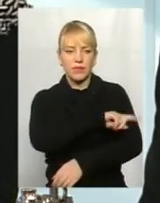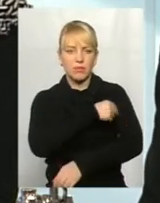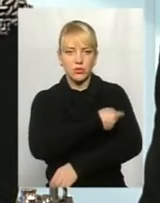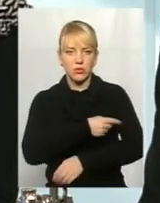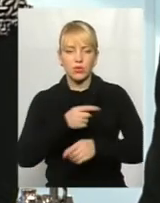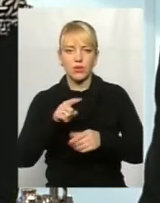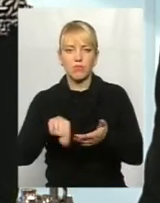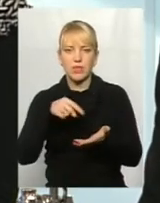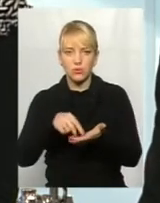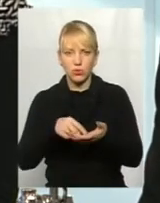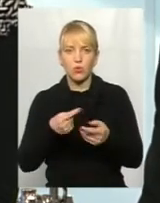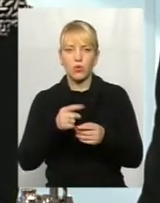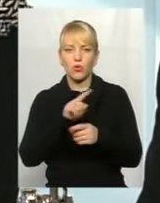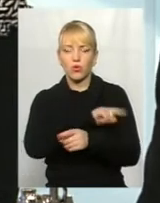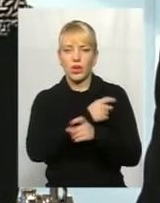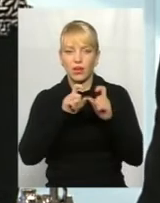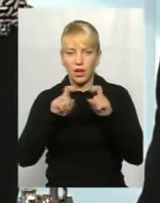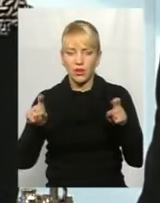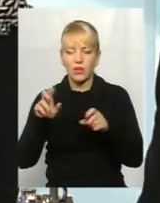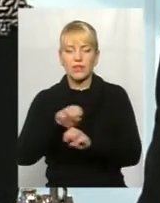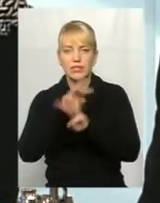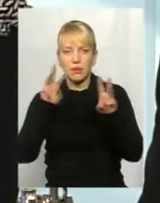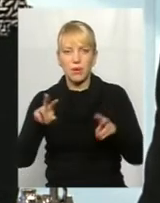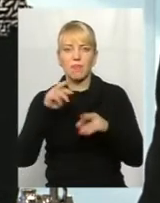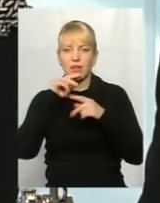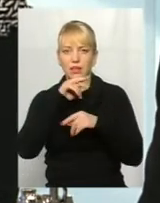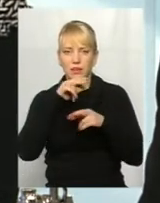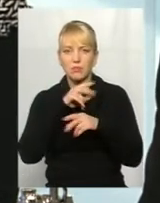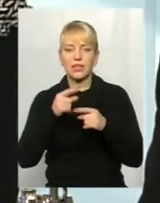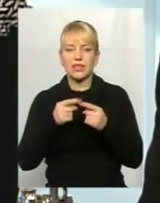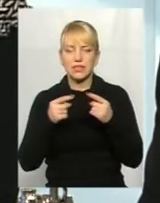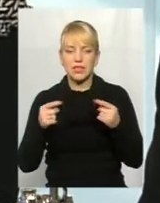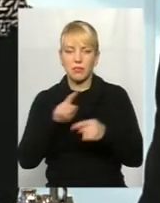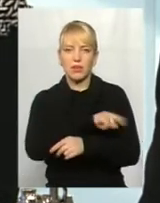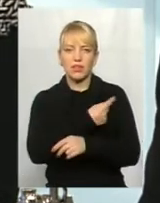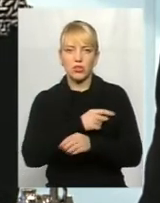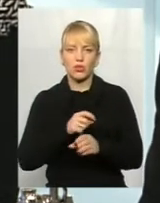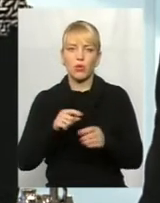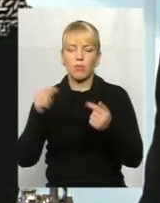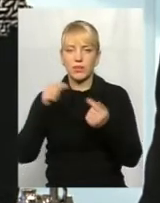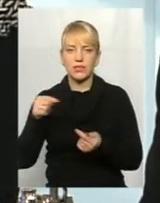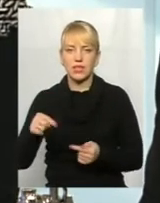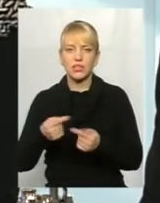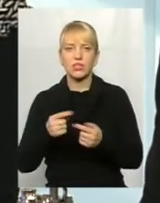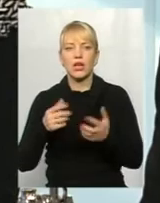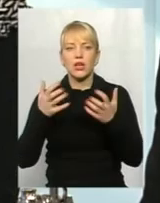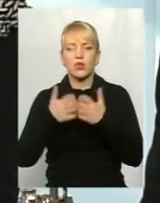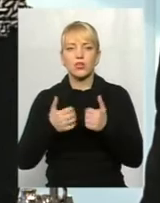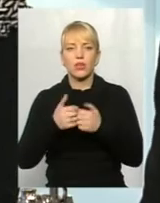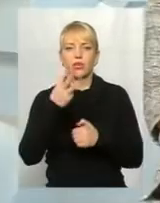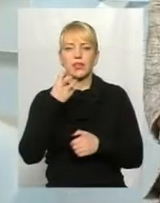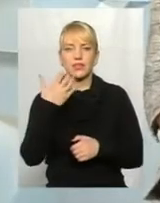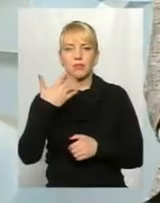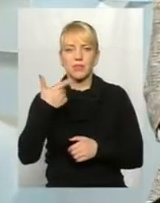забезпечуються медикаментами та засобами медичного призначення з розрахунку десь 350 гривень на одного пацієнта.